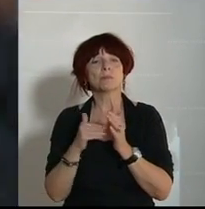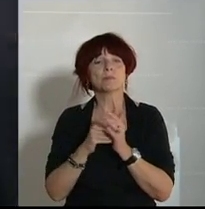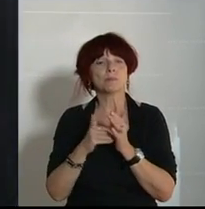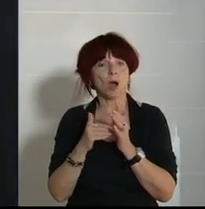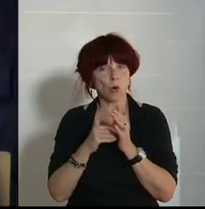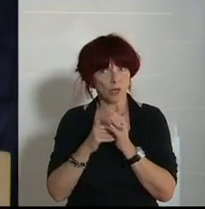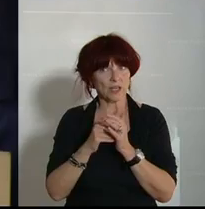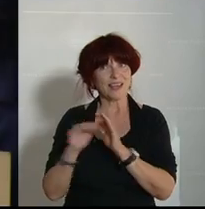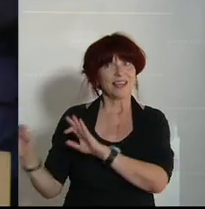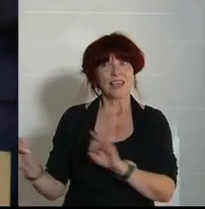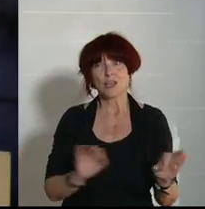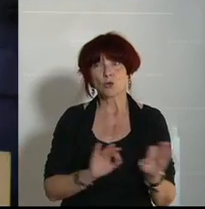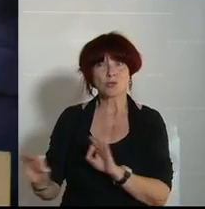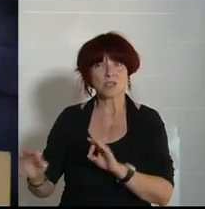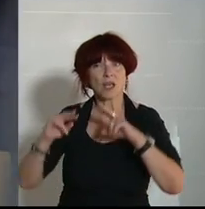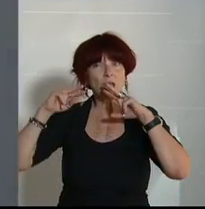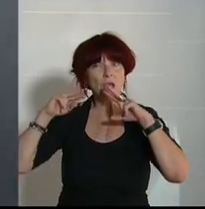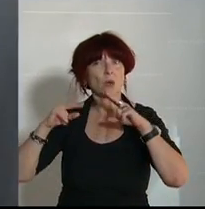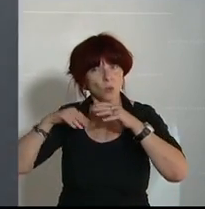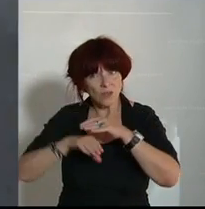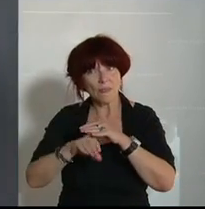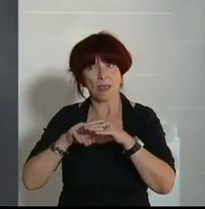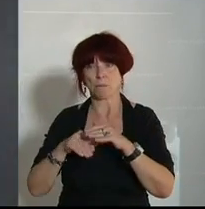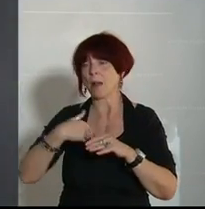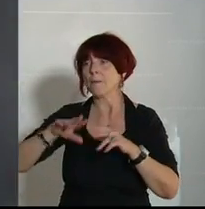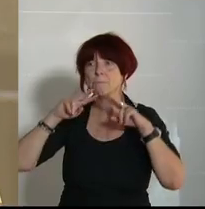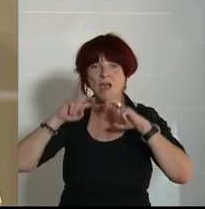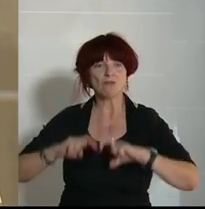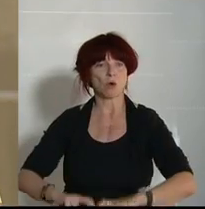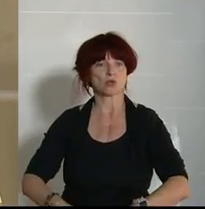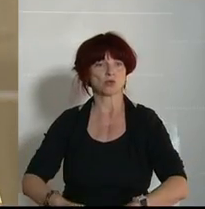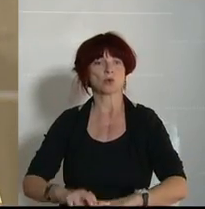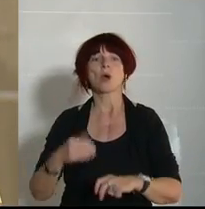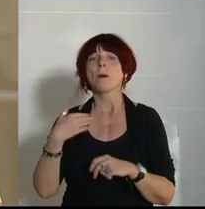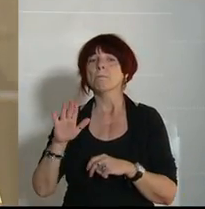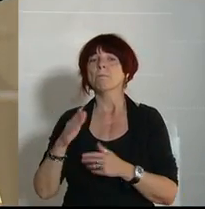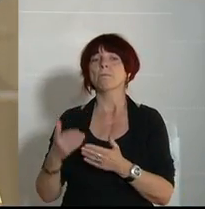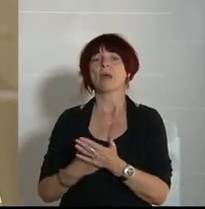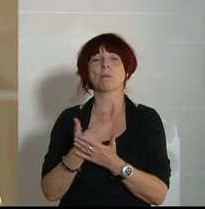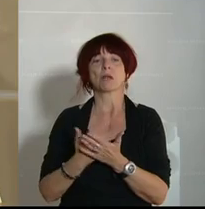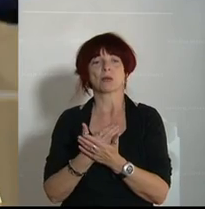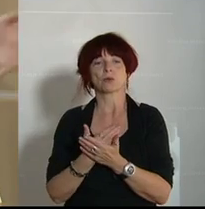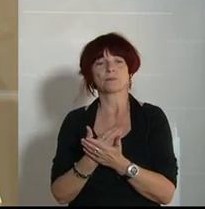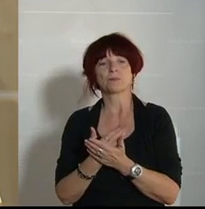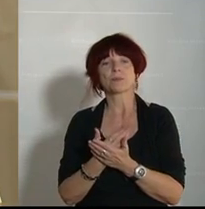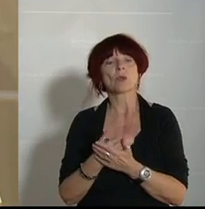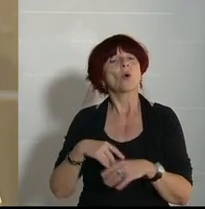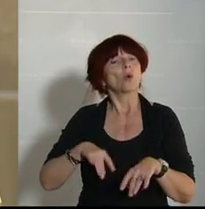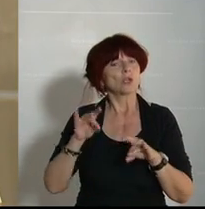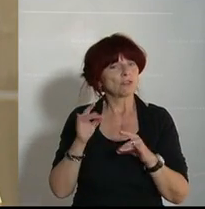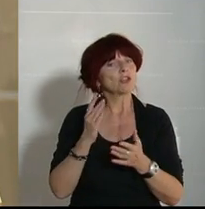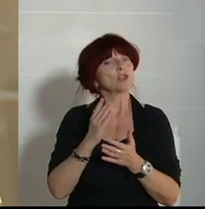Industrieunternehmen mehr Forschung, wir brauchen mehr Bildung und ich finde es ja schön, wenn jetzt Kinder irgendwann einmal